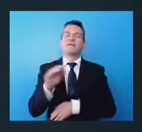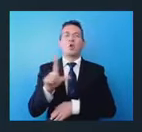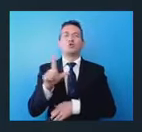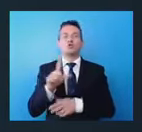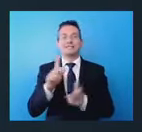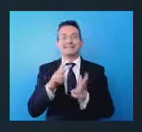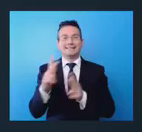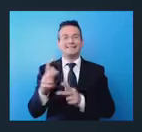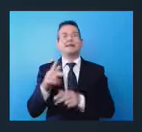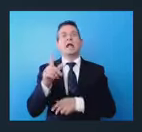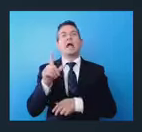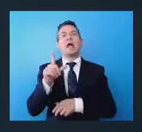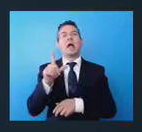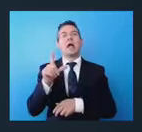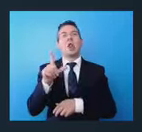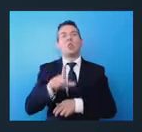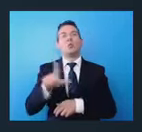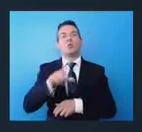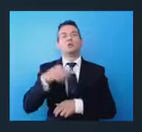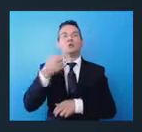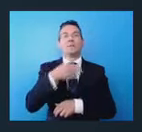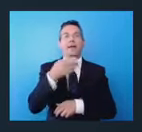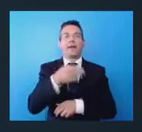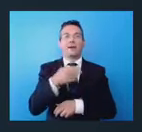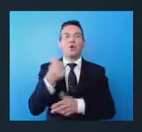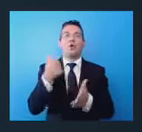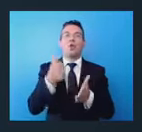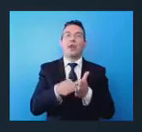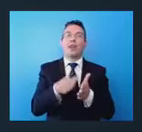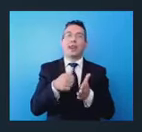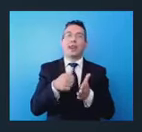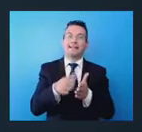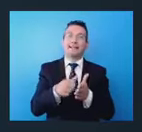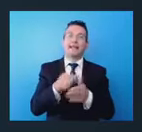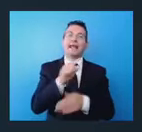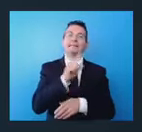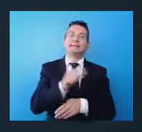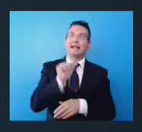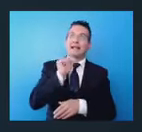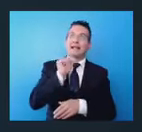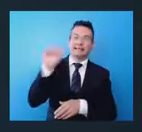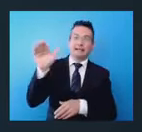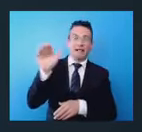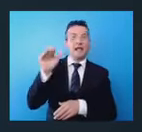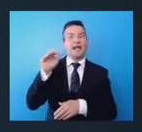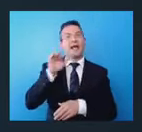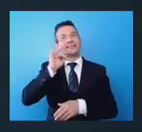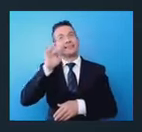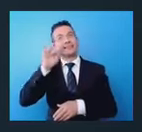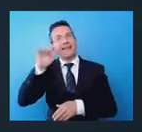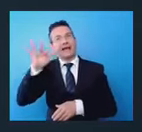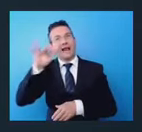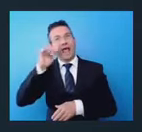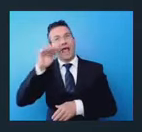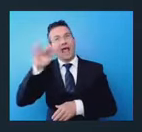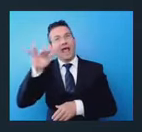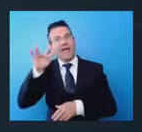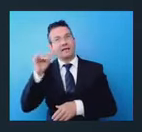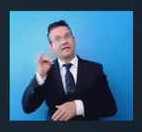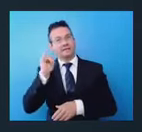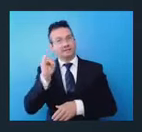benissimo la lettera di Zingaretti a Draghi, noi non dobbiamo inserire Civitavecchia